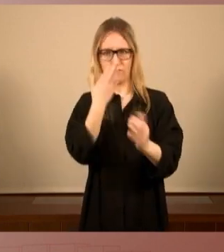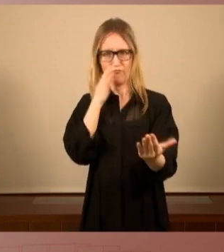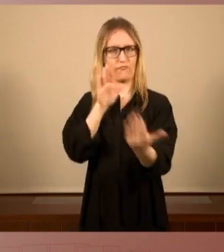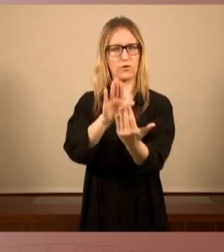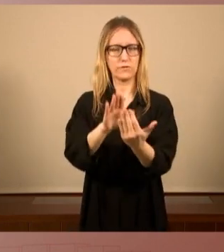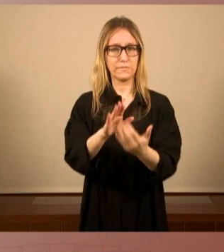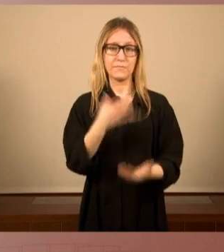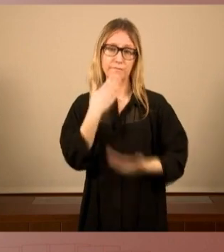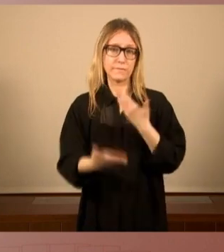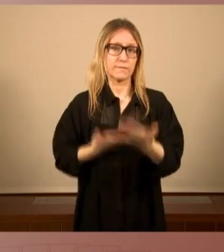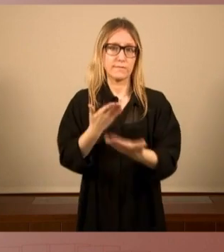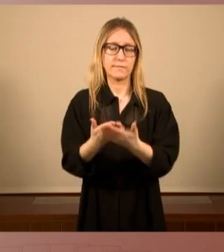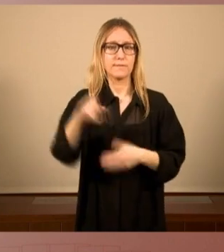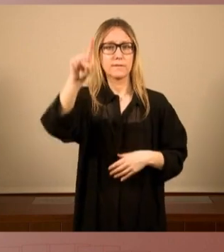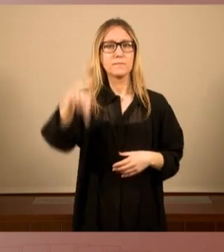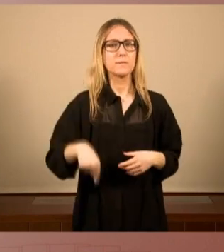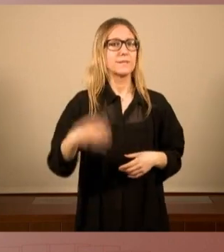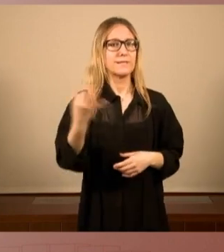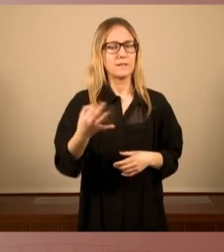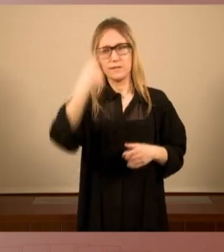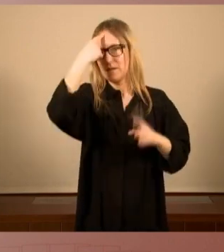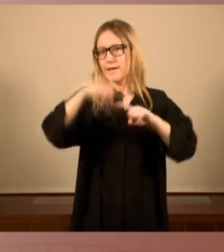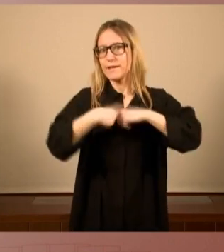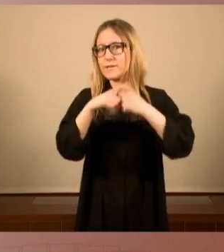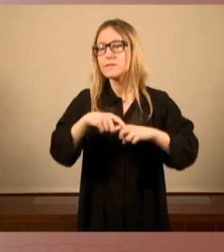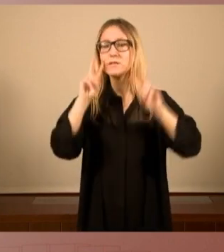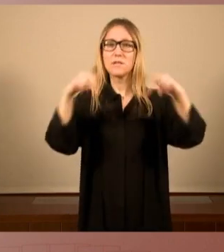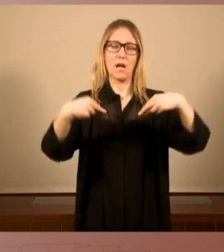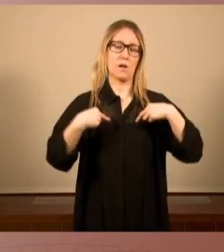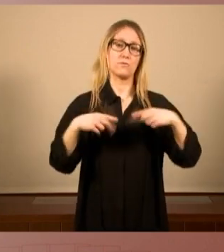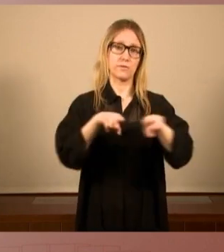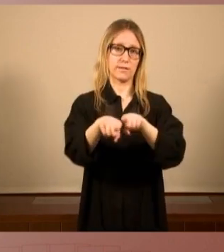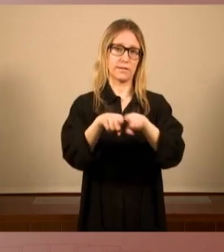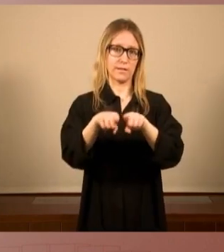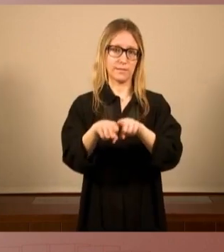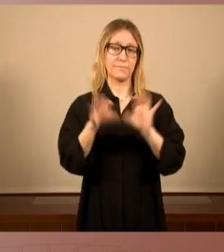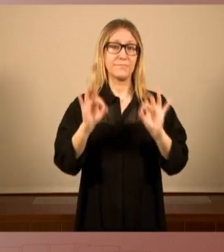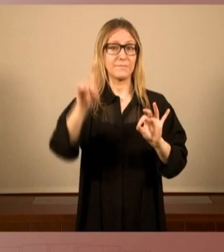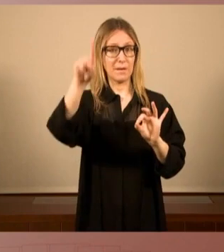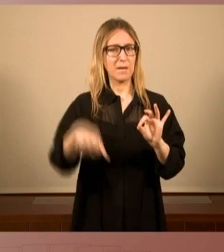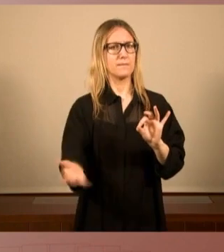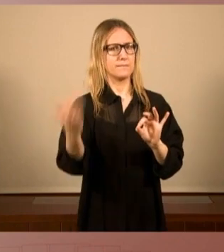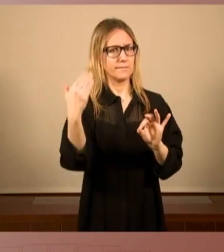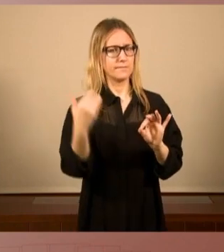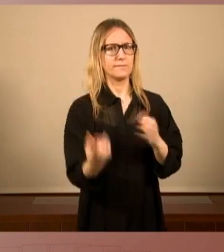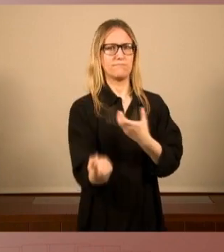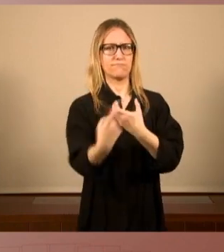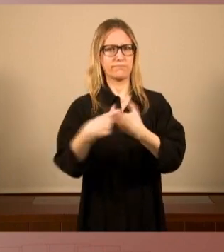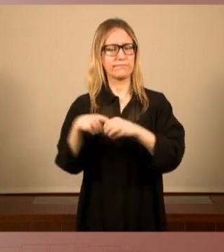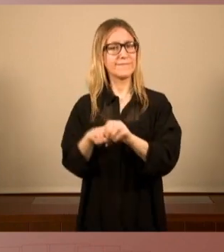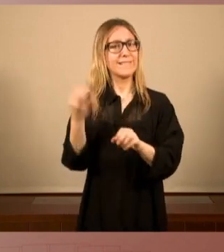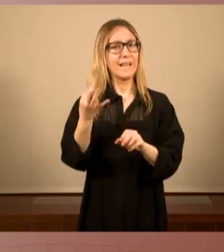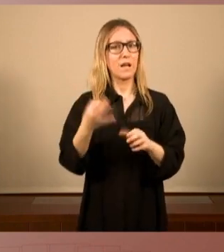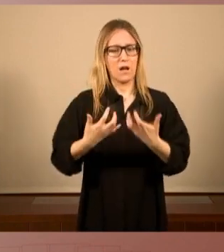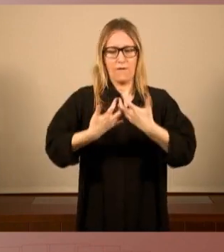demanem també que es facin reflexió i autocrítica en aquest sentit i que s'assumin a contribuir a ser motor de lluita